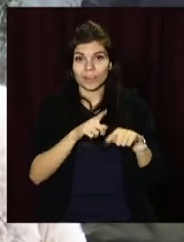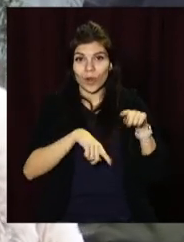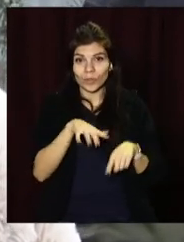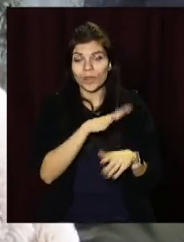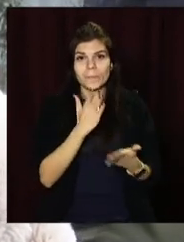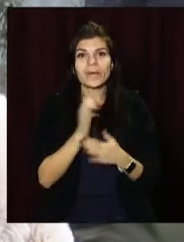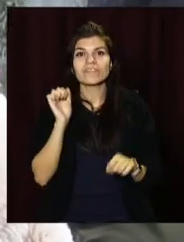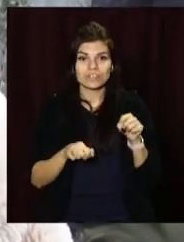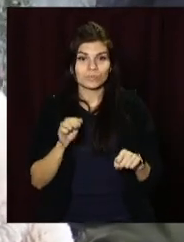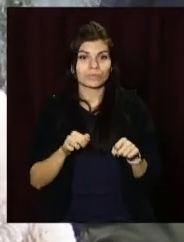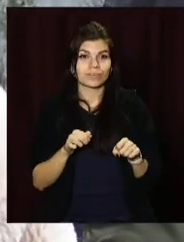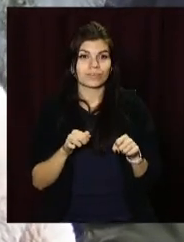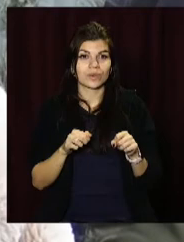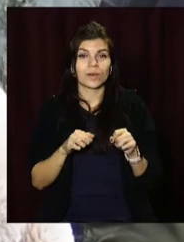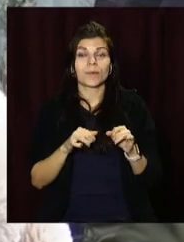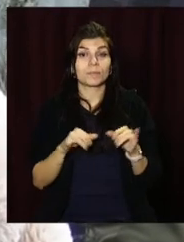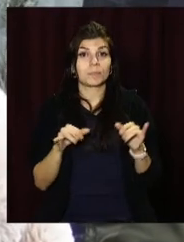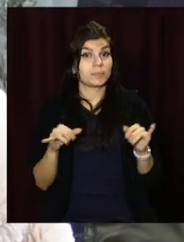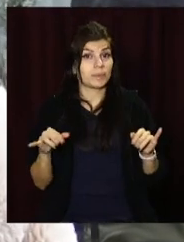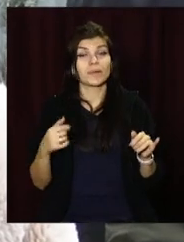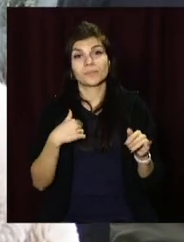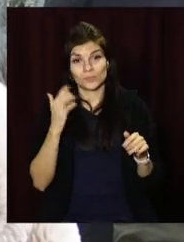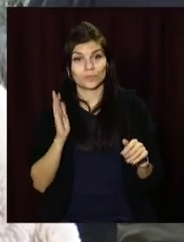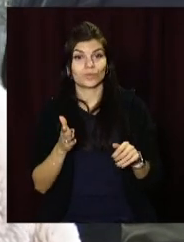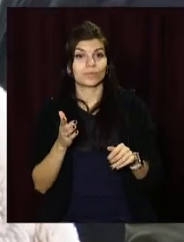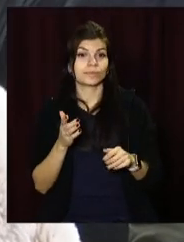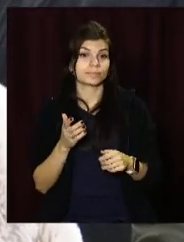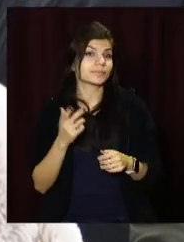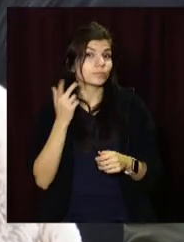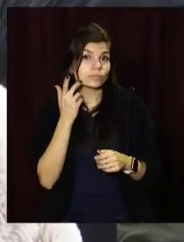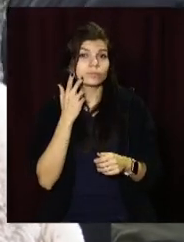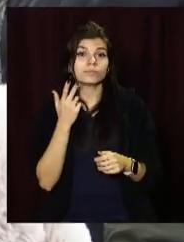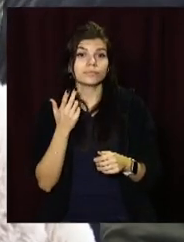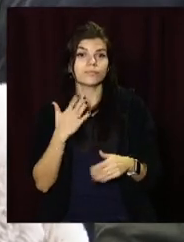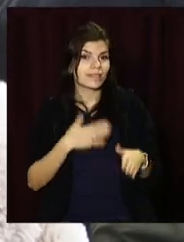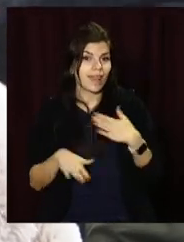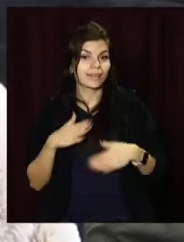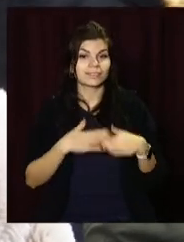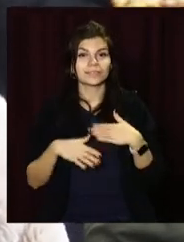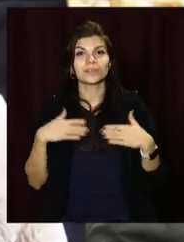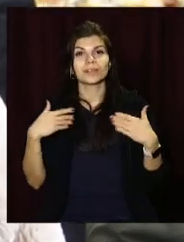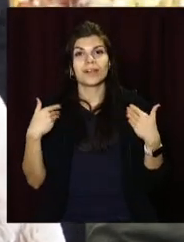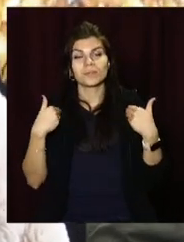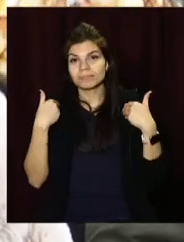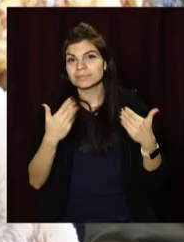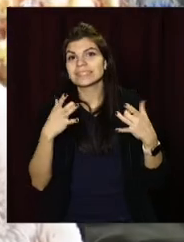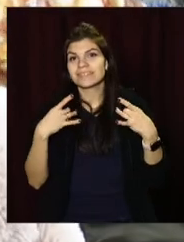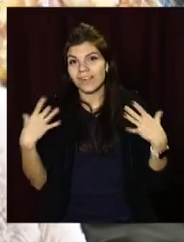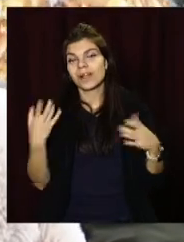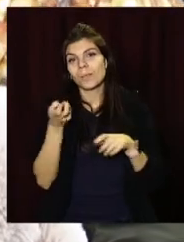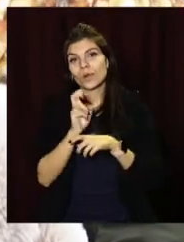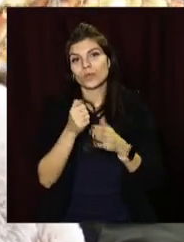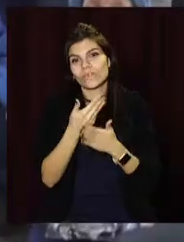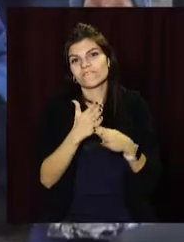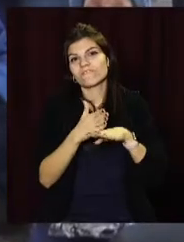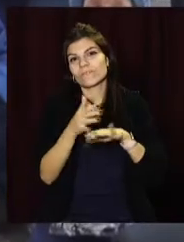мали можливість поповнюватись. І ми будемо їм завжди раді вітати зі святами і приходити до